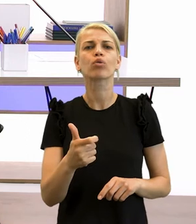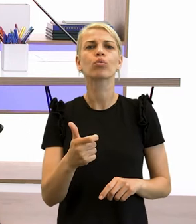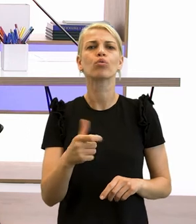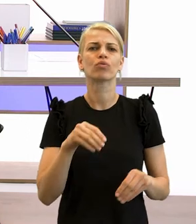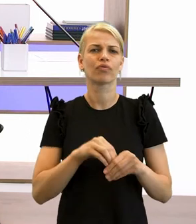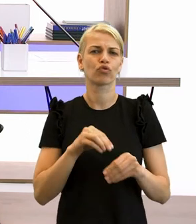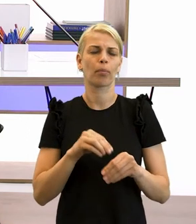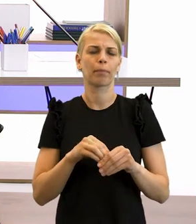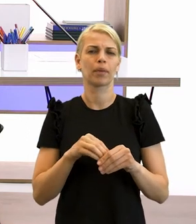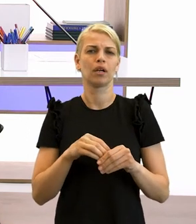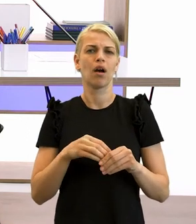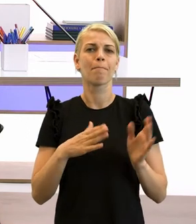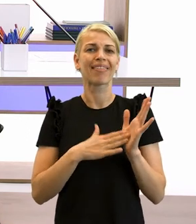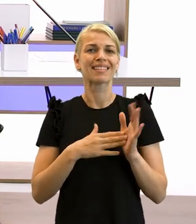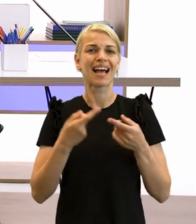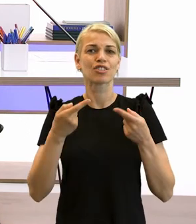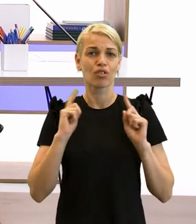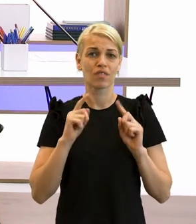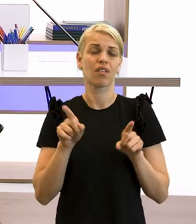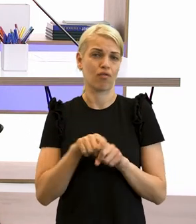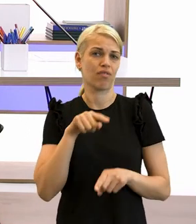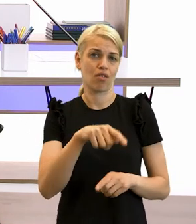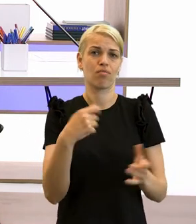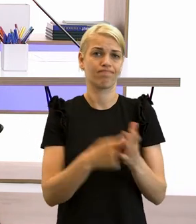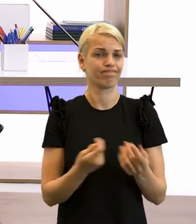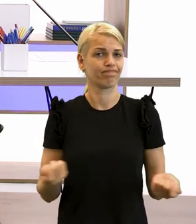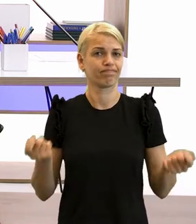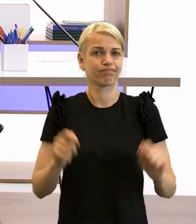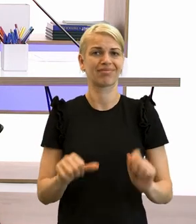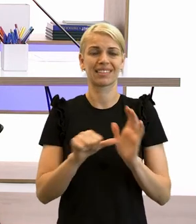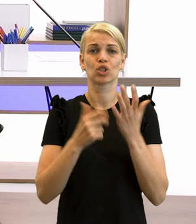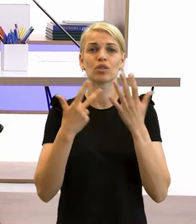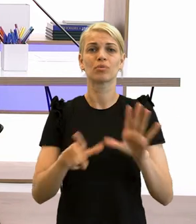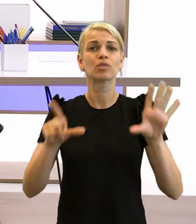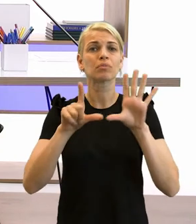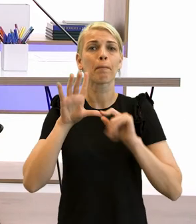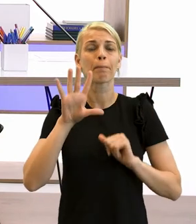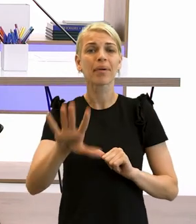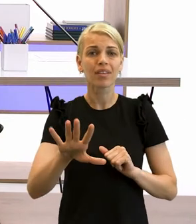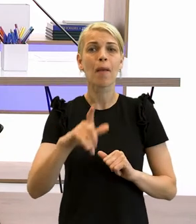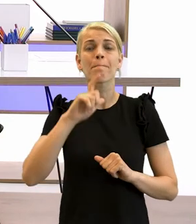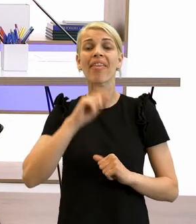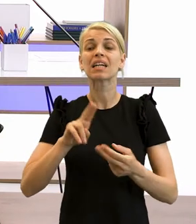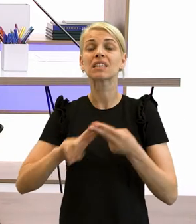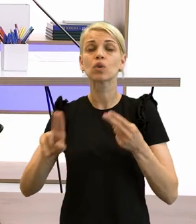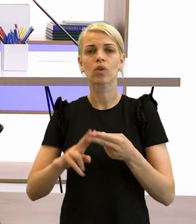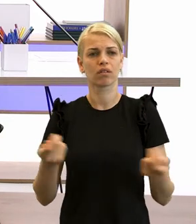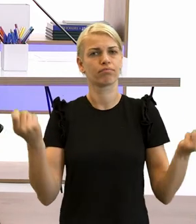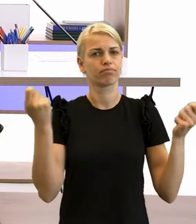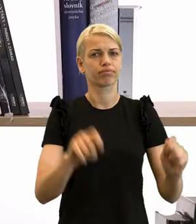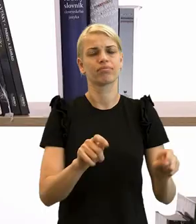Slovenskú, o ktorej sme rozprávali v predchádzajúcom videu. V roku 1875 ju maďarské úrady